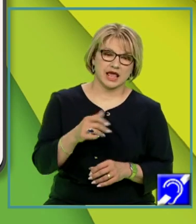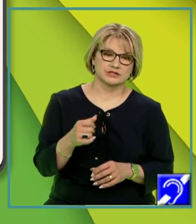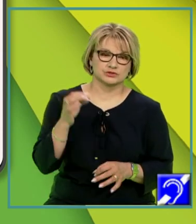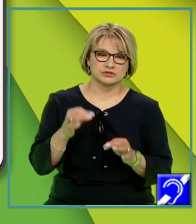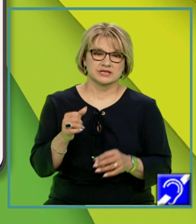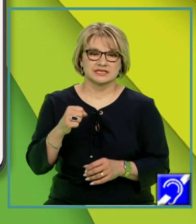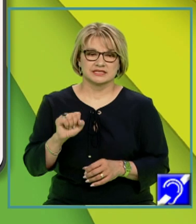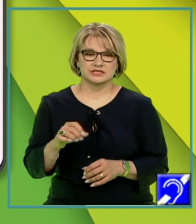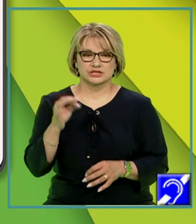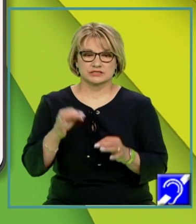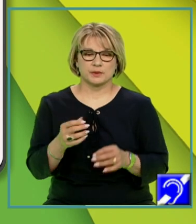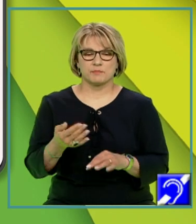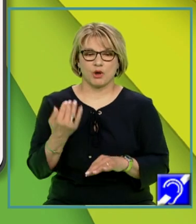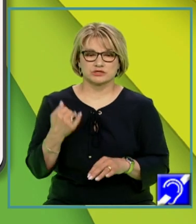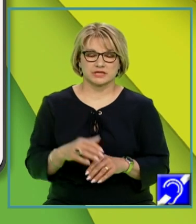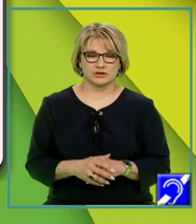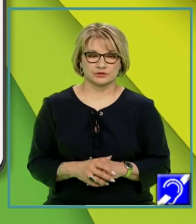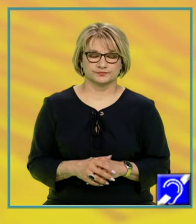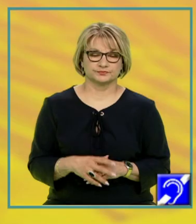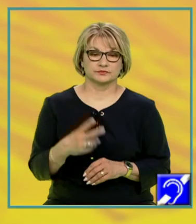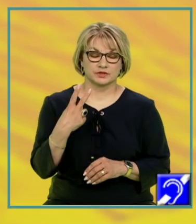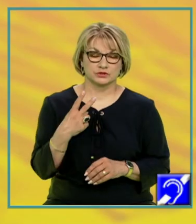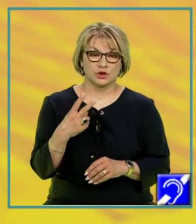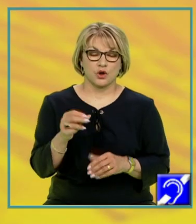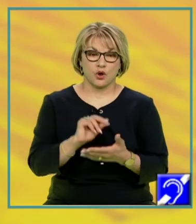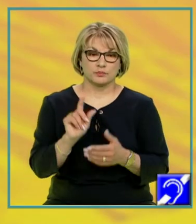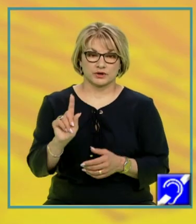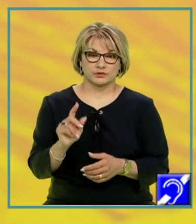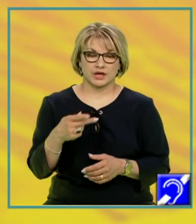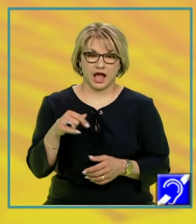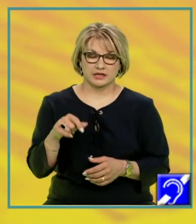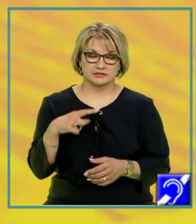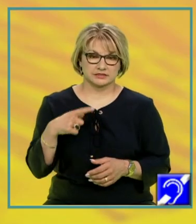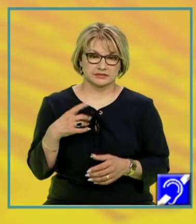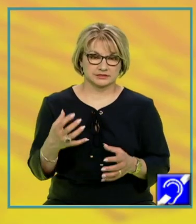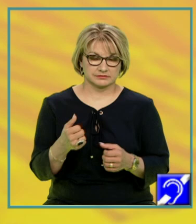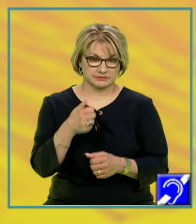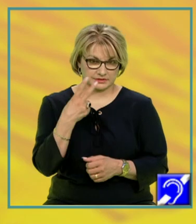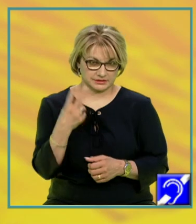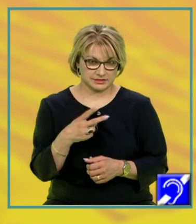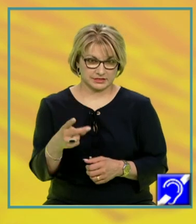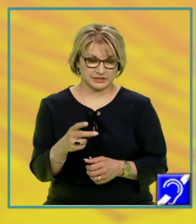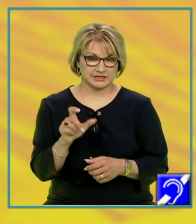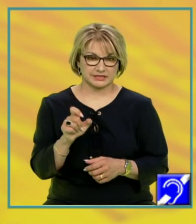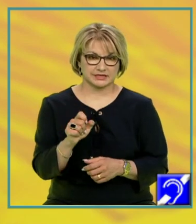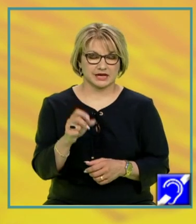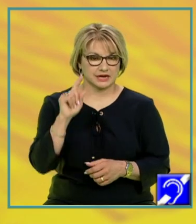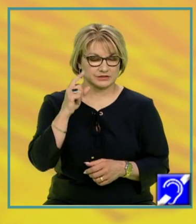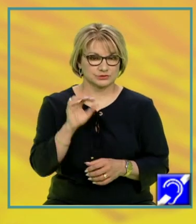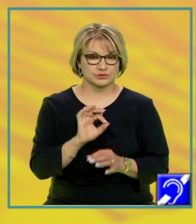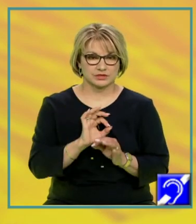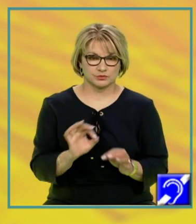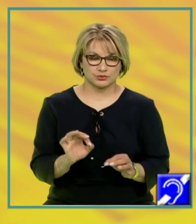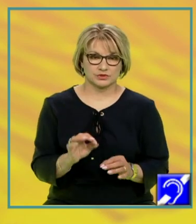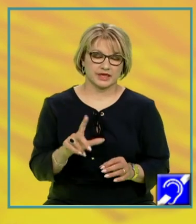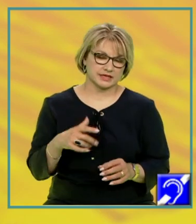judecăți a posteriori. Două opere ale lui Kant când sunt relevante în acest context, critică rațiunii pure este una dintre ele, dar ea este mai greu de